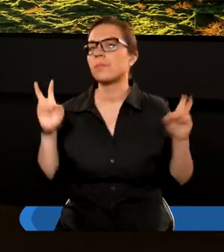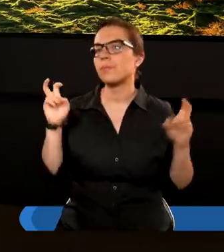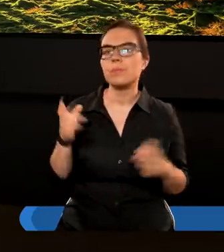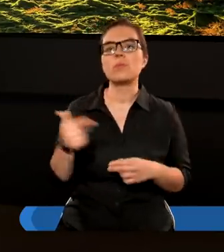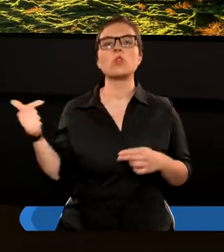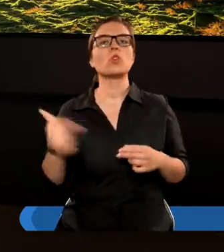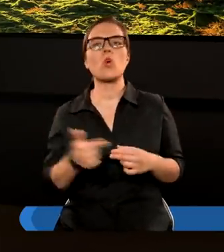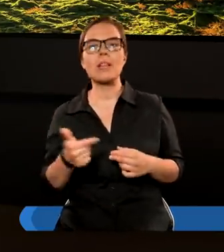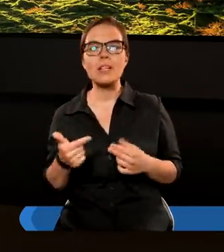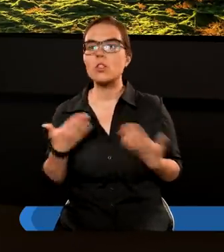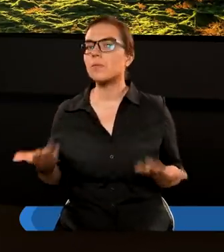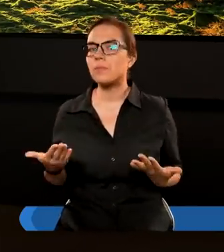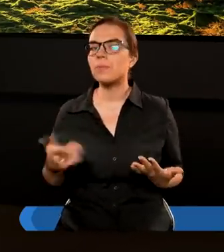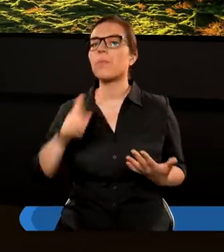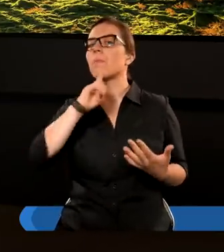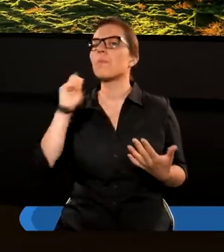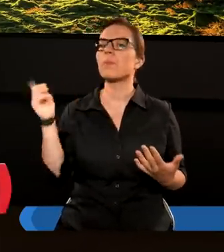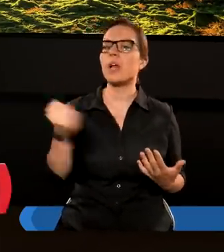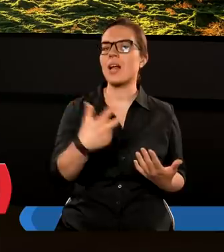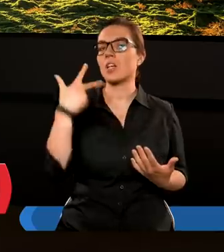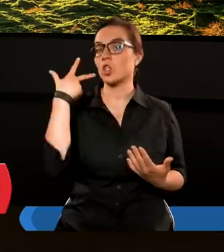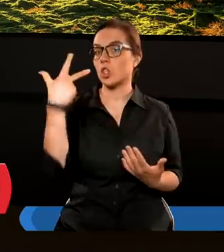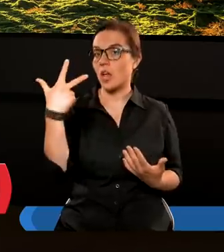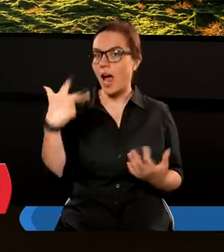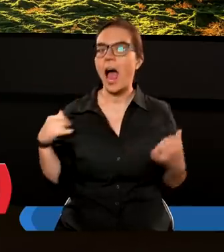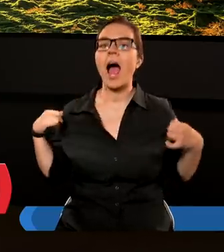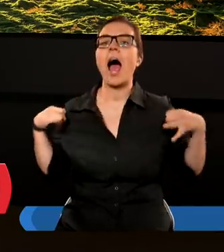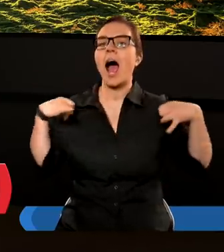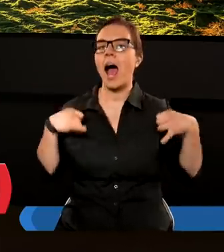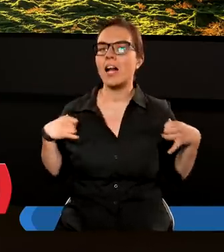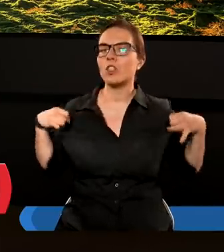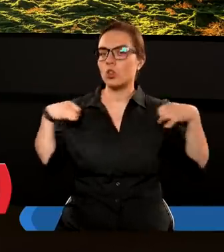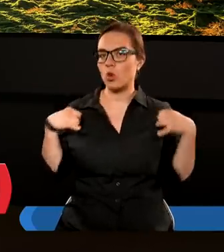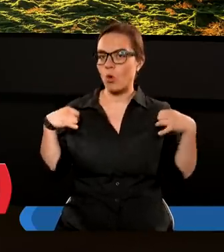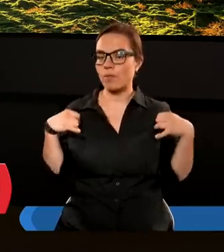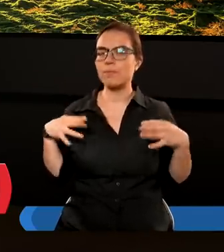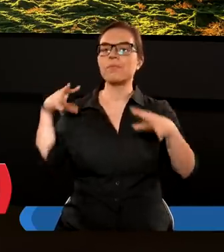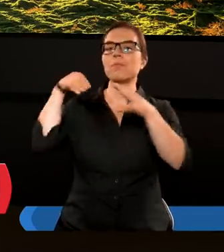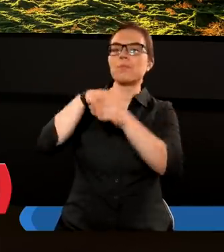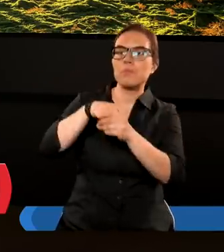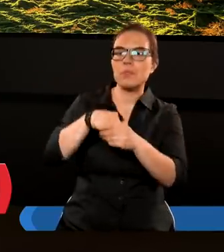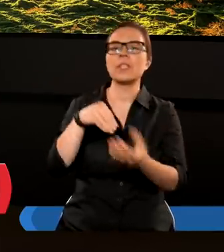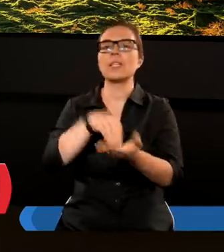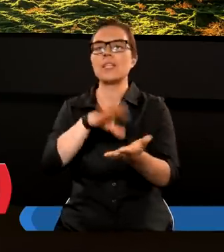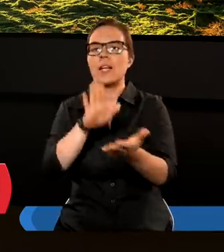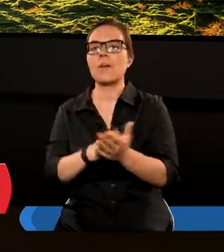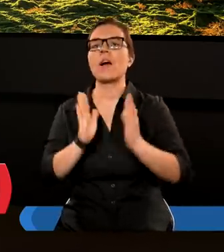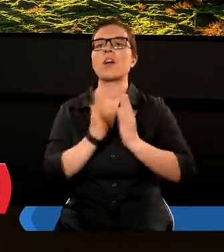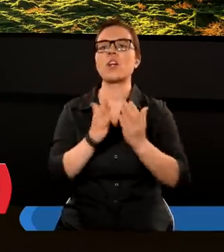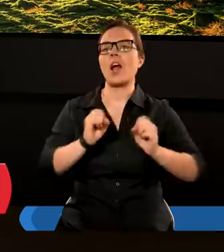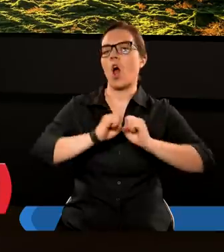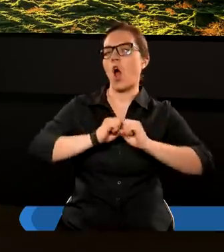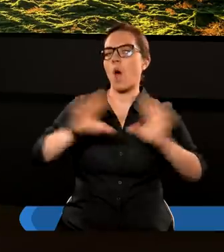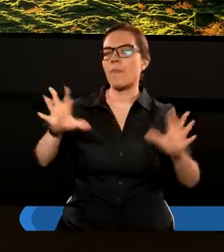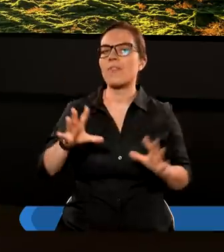przesłania trzech aniołów, które jest zapisane w Księdze